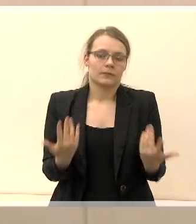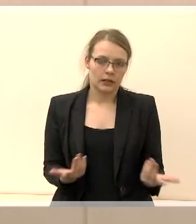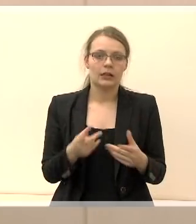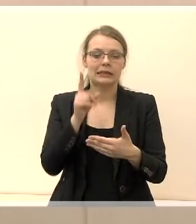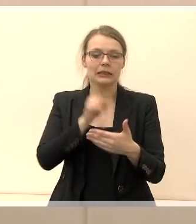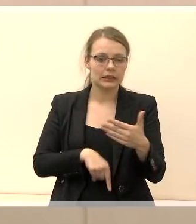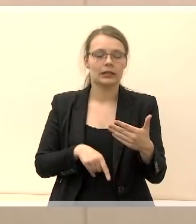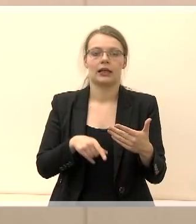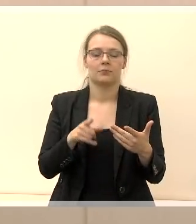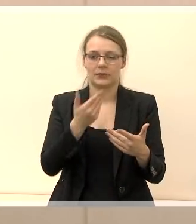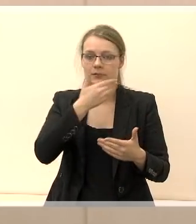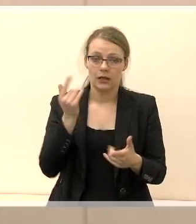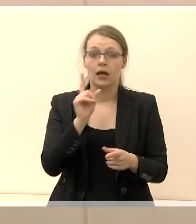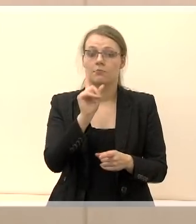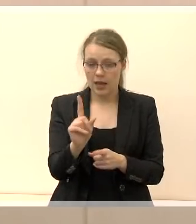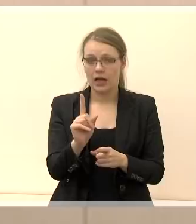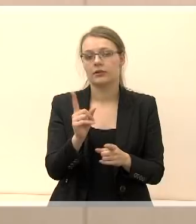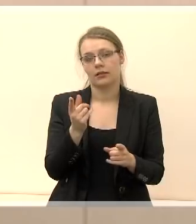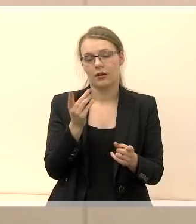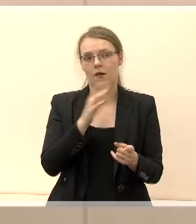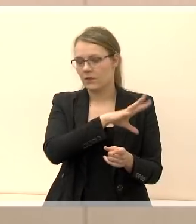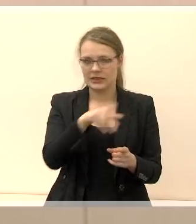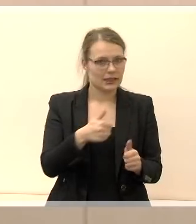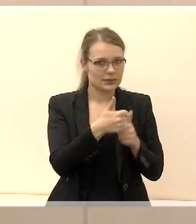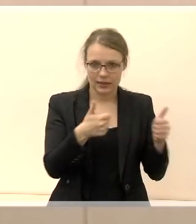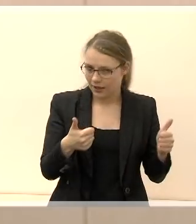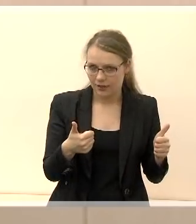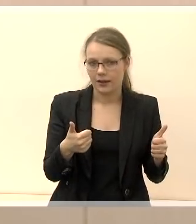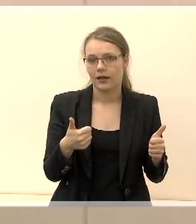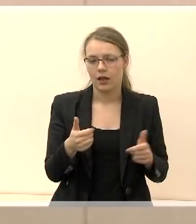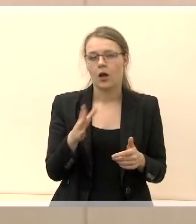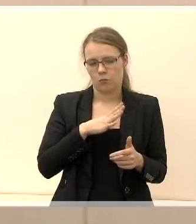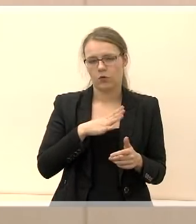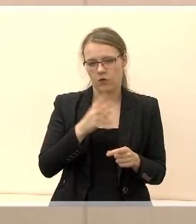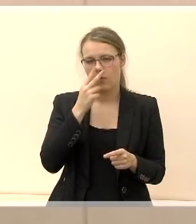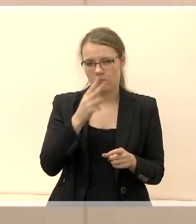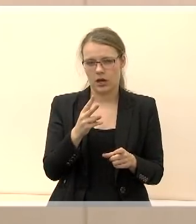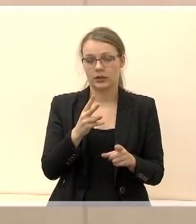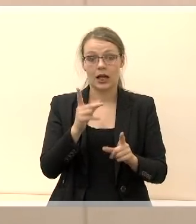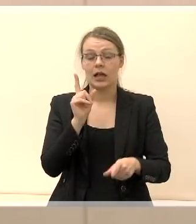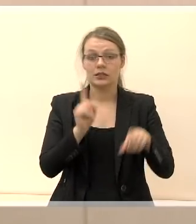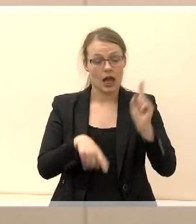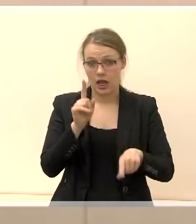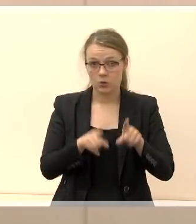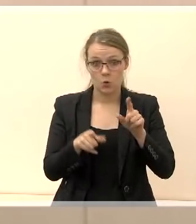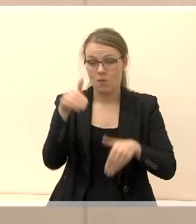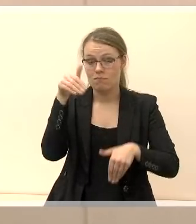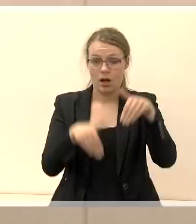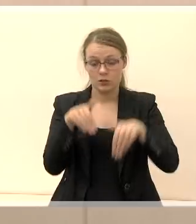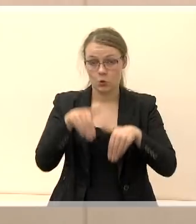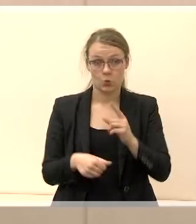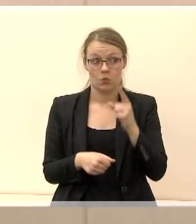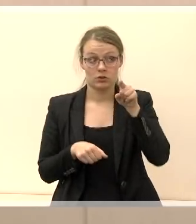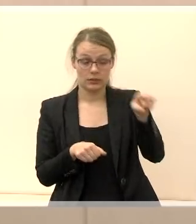bet nėra to blogo, kuris neišėjtų į gerą. Visi girdėjome, kad buvo pagrasinta, jeigu nebalsuosite už vieną